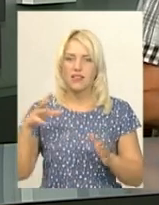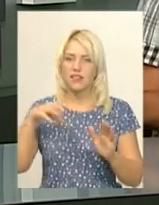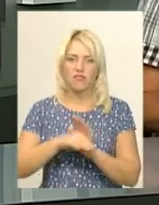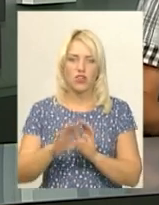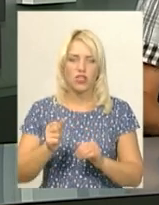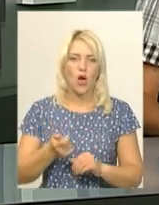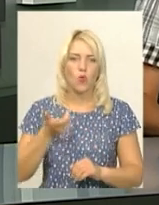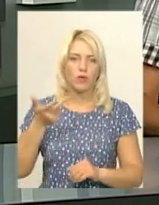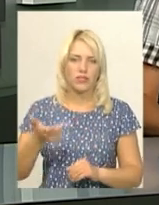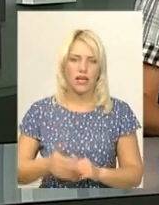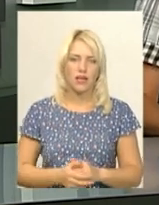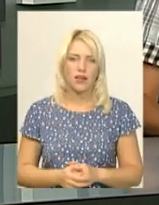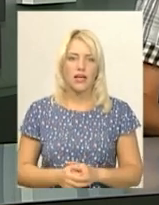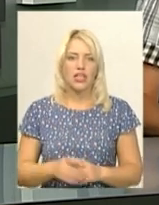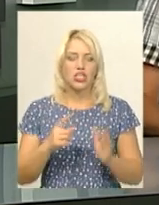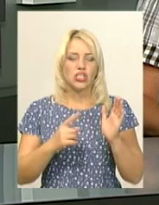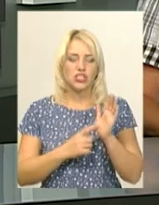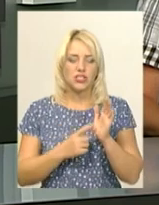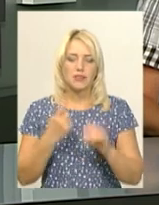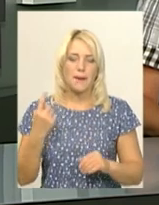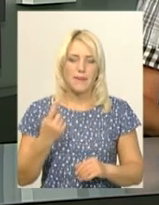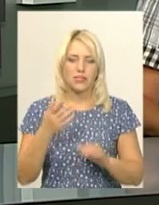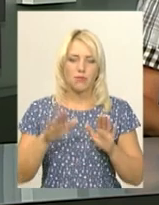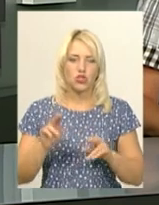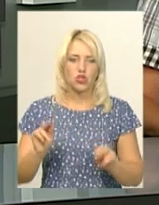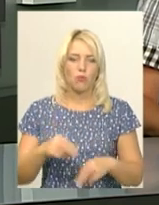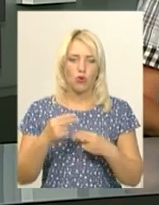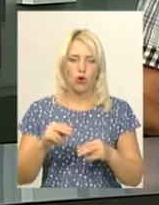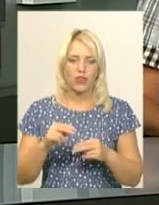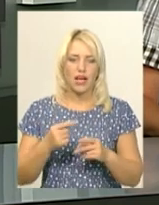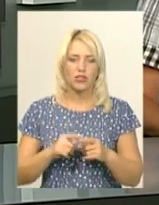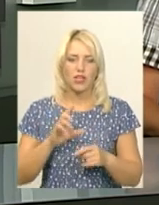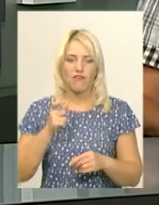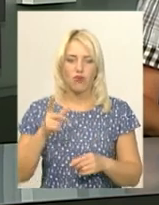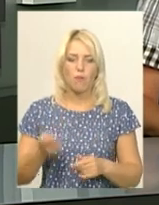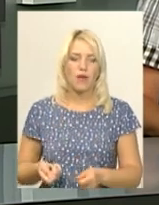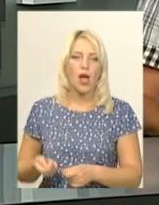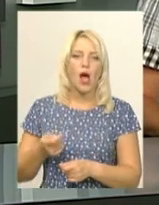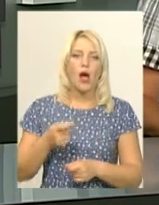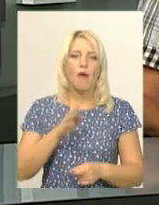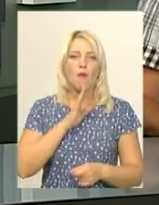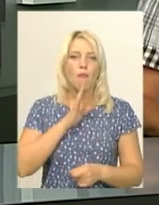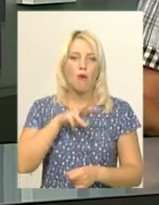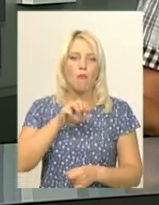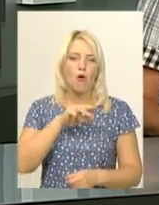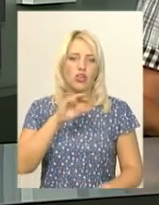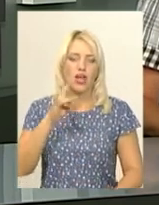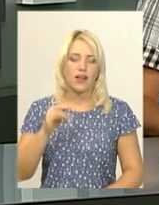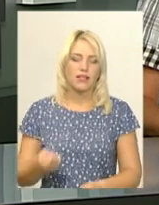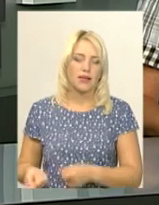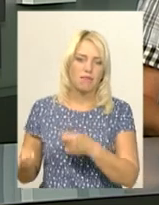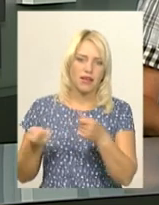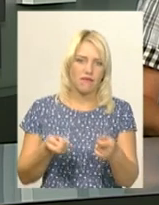увійшла. Шість перших місць чемпіонату Європи з мажорет спорту привіз хмельницький колектив мажореток «Альфа». Про це нам сьогодні